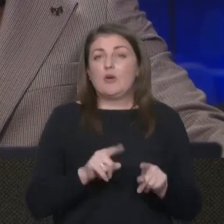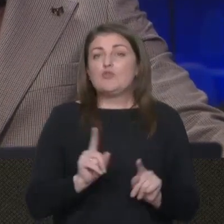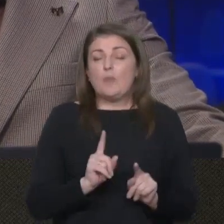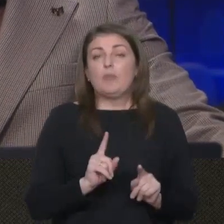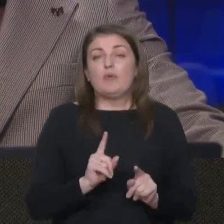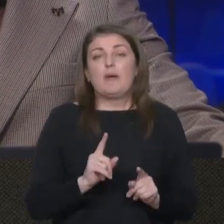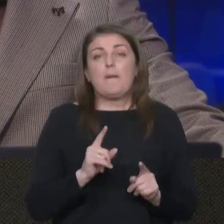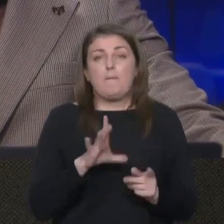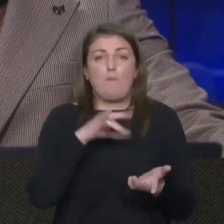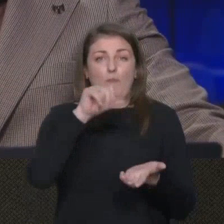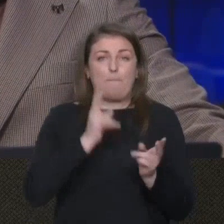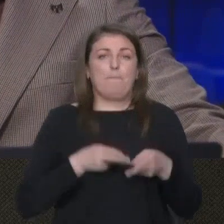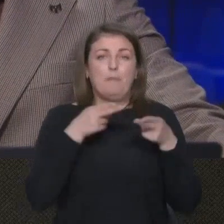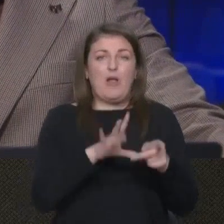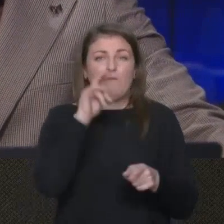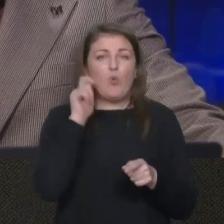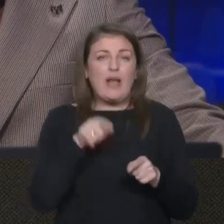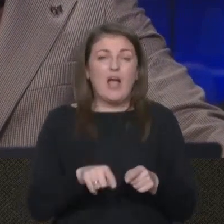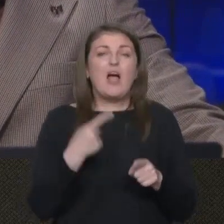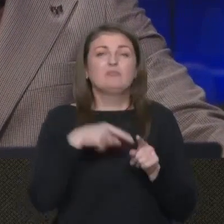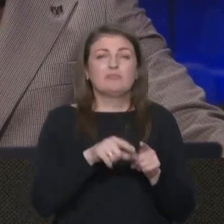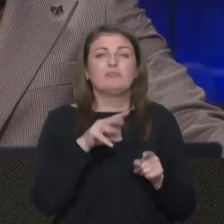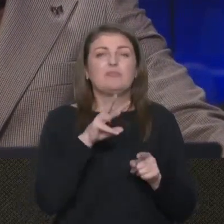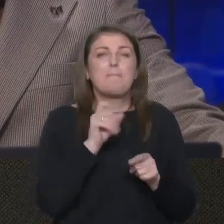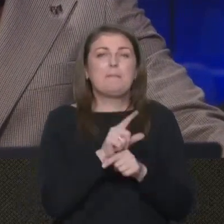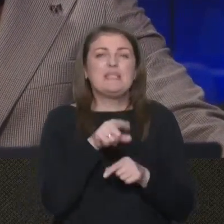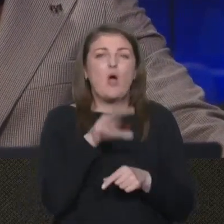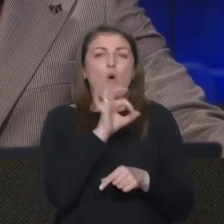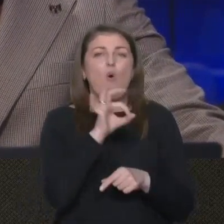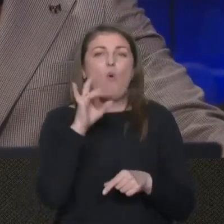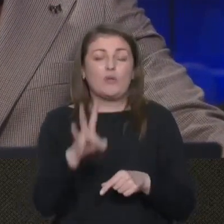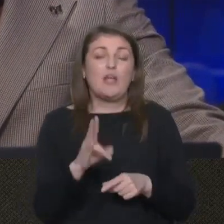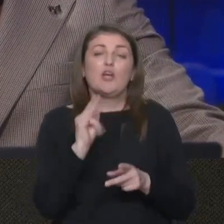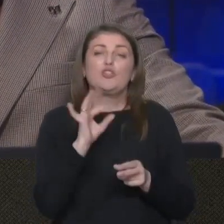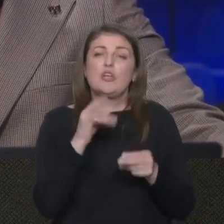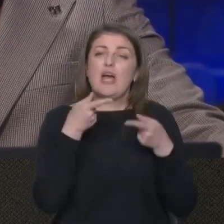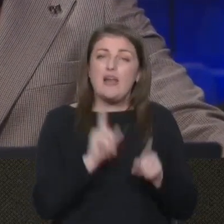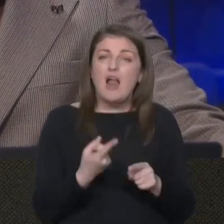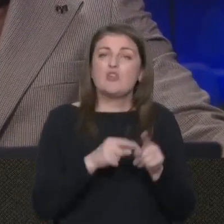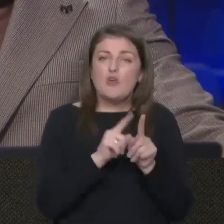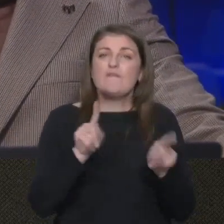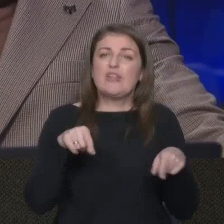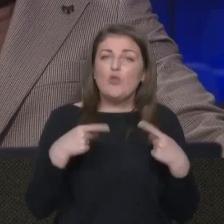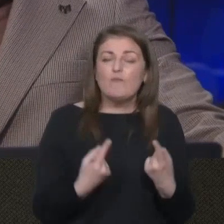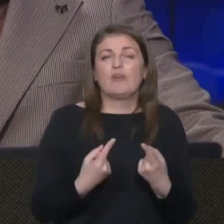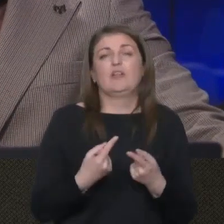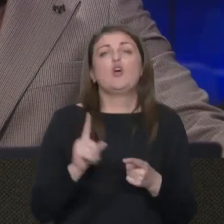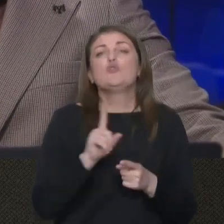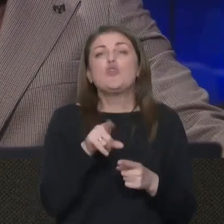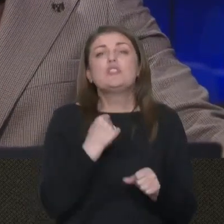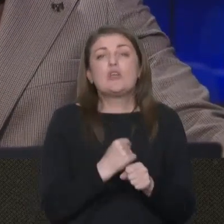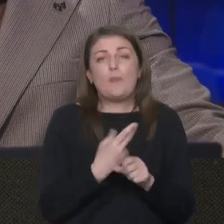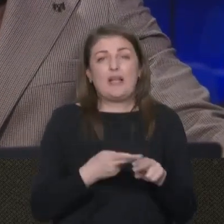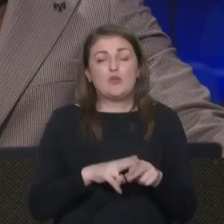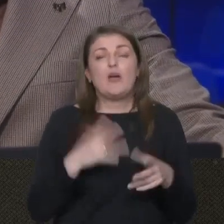щоб вона прибула в Україну, зокрема, місія ООН, наприклад, так? Чи реально її відновити, цю місію? Що зараз робиться для